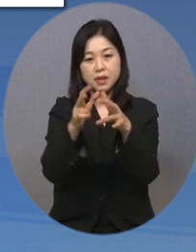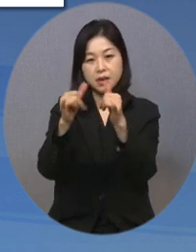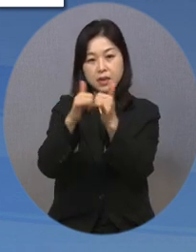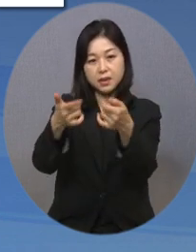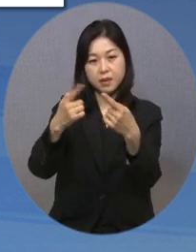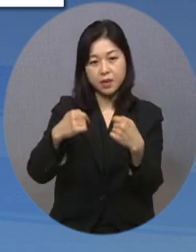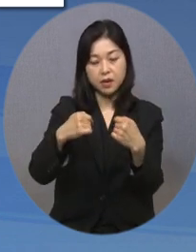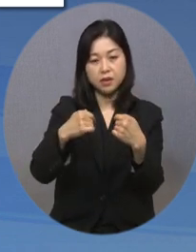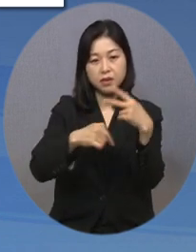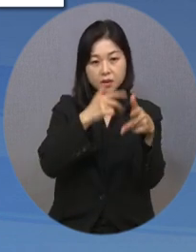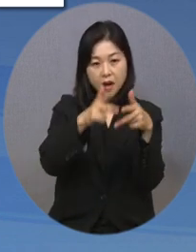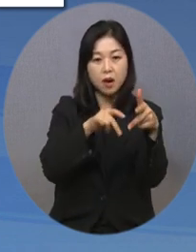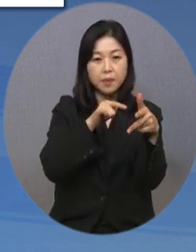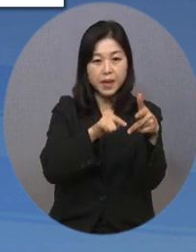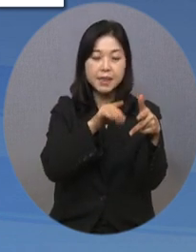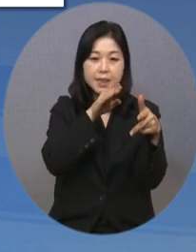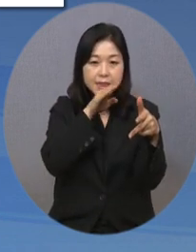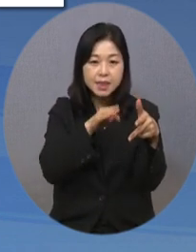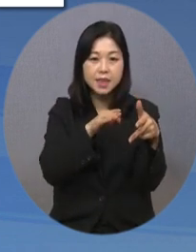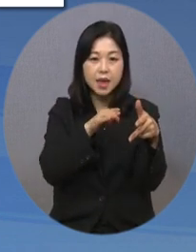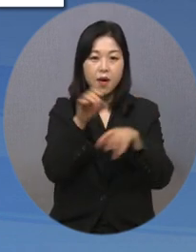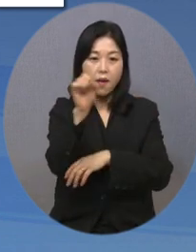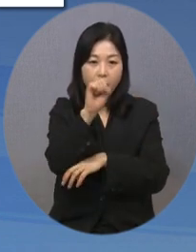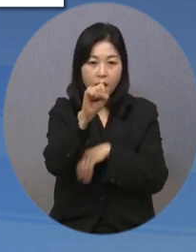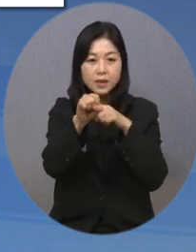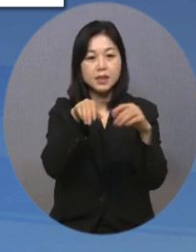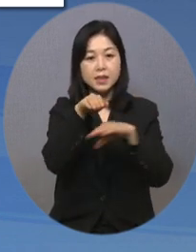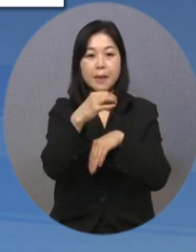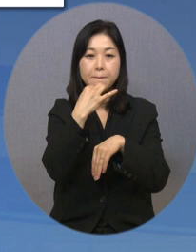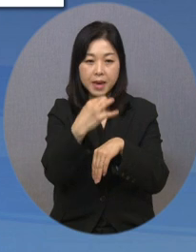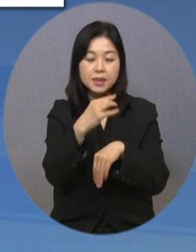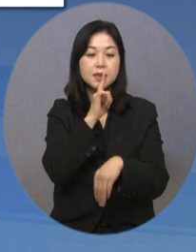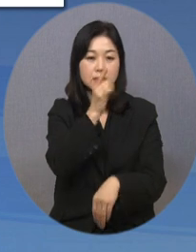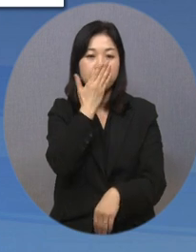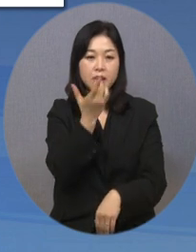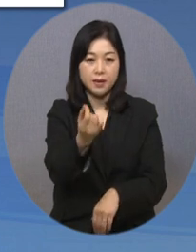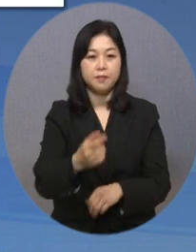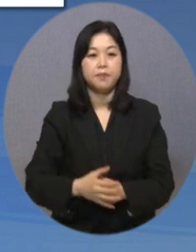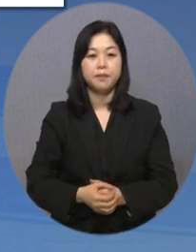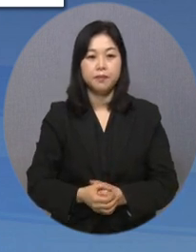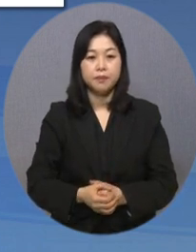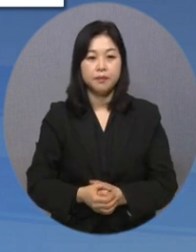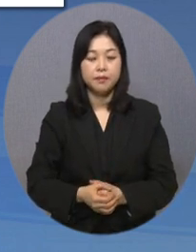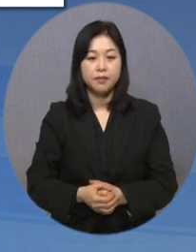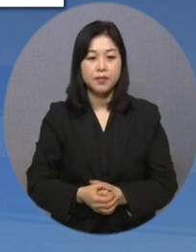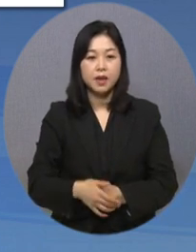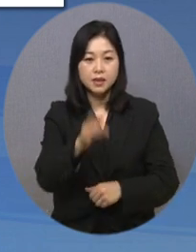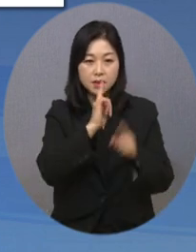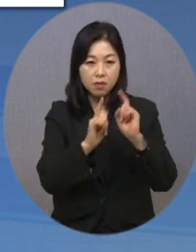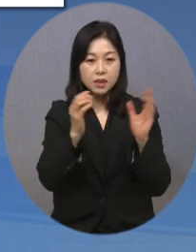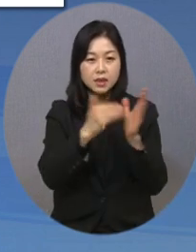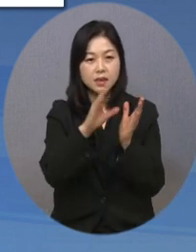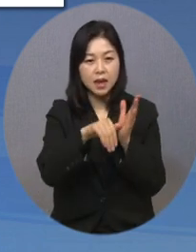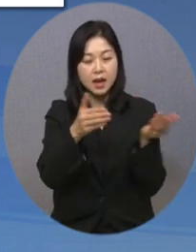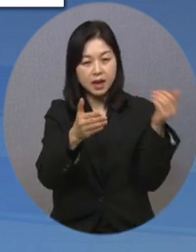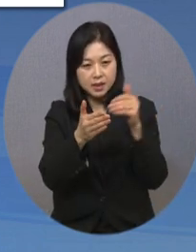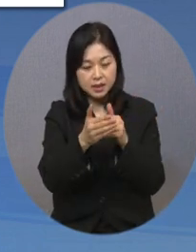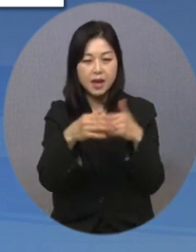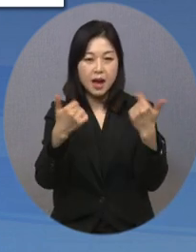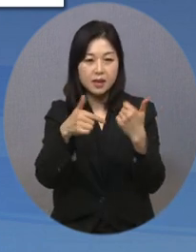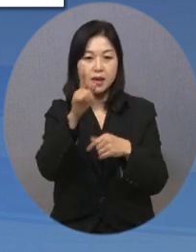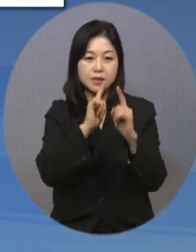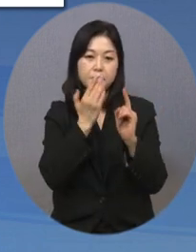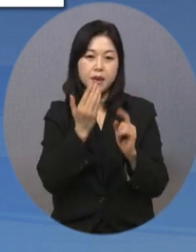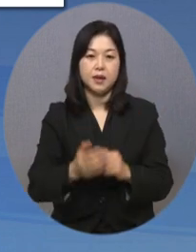프로그램에 실제 사용되는 차량인 경우 하나여 신청할 수 있습니다. 신청은 마감될 때까지 상시 접수할 수